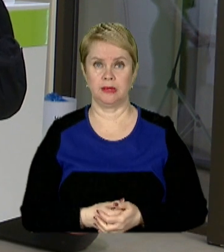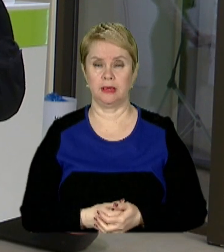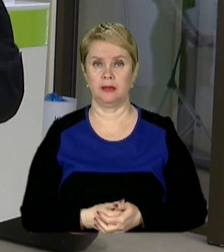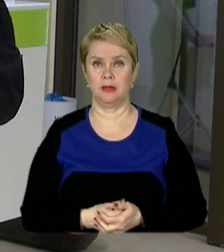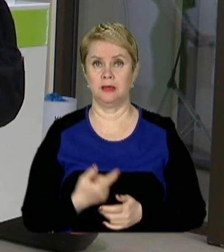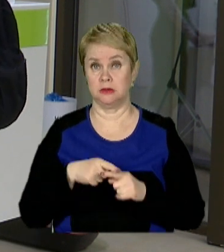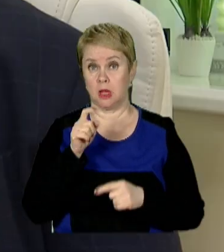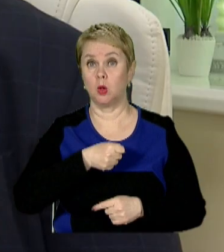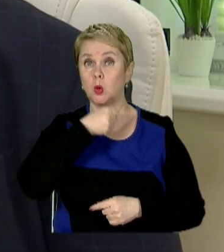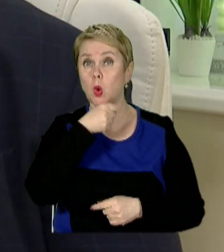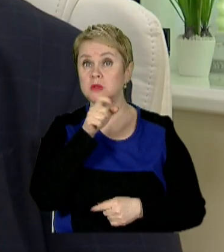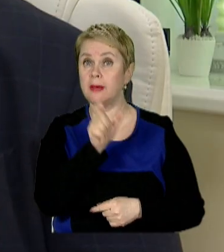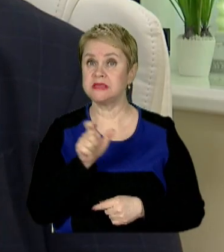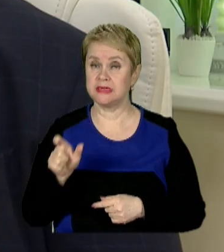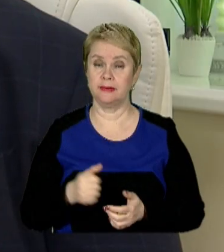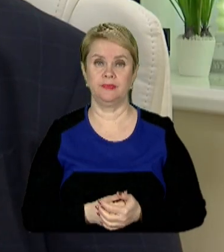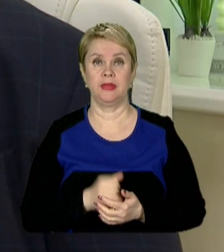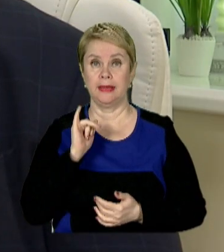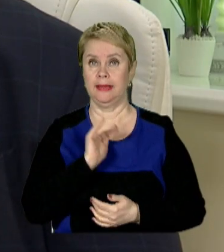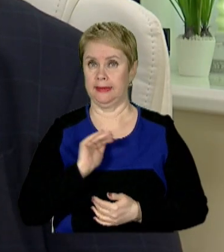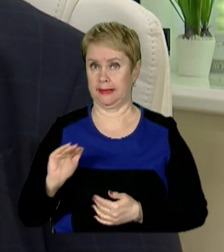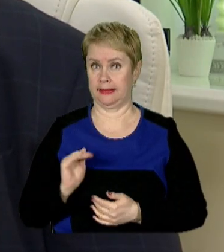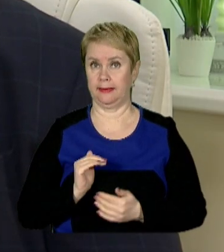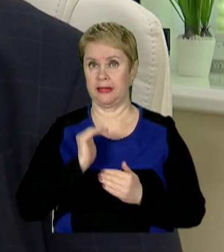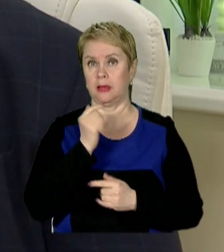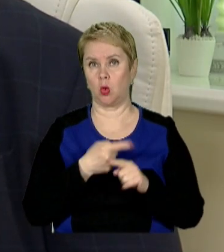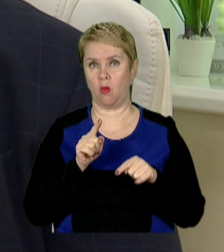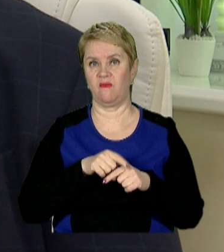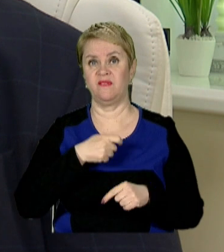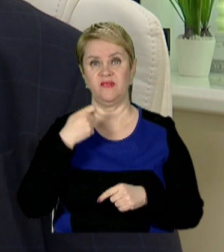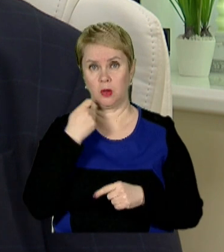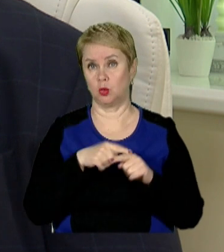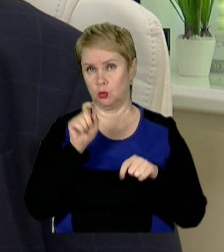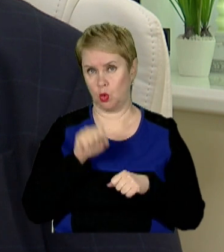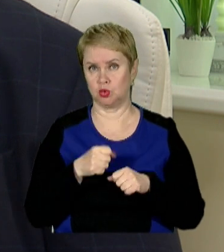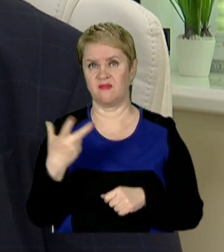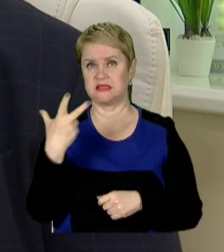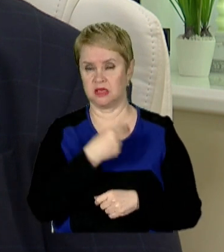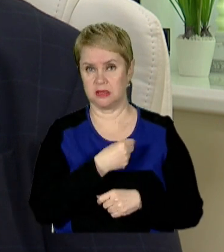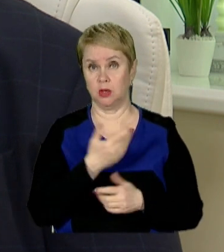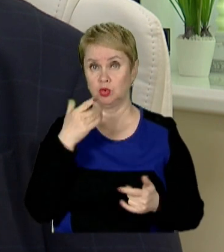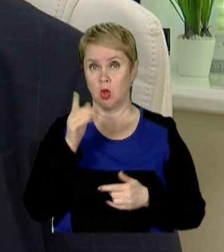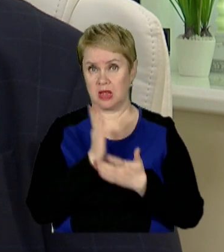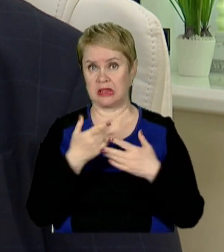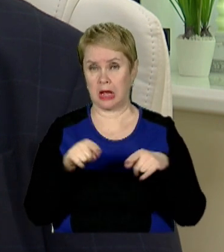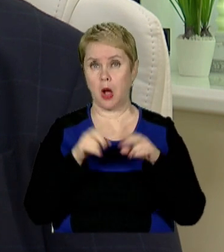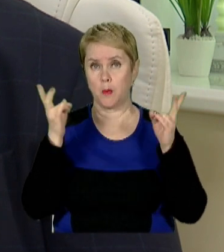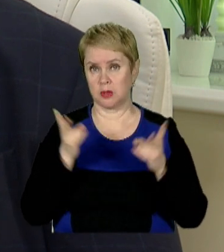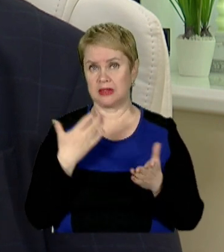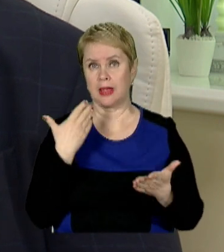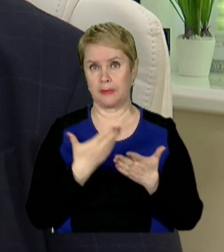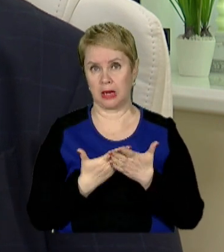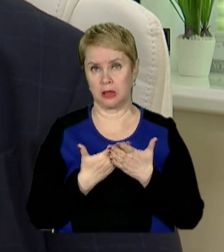дорослі пацієнти і діти підліткового віку, які можуть вакцинуватися, якщо є така потреба,